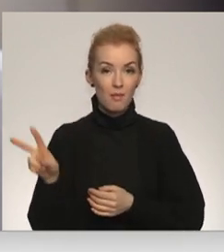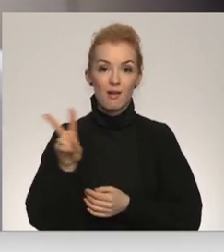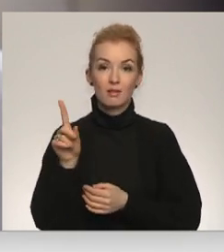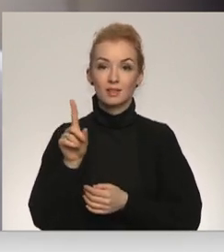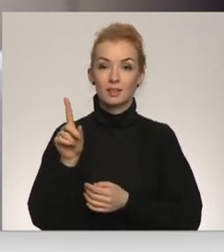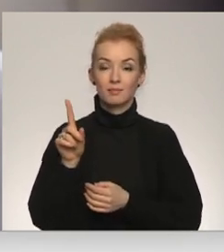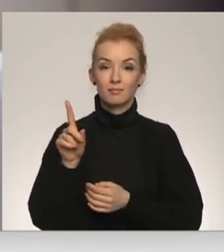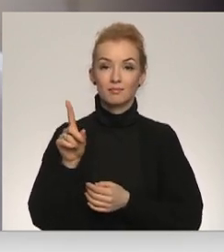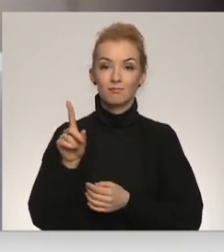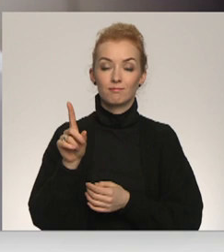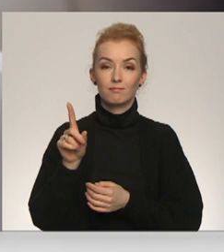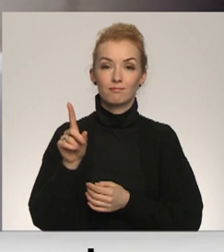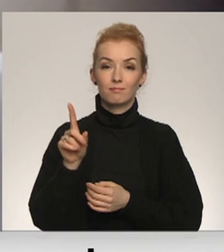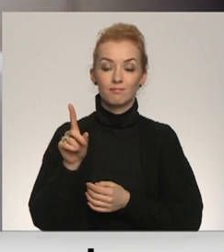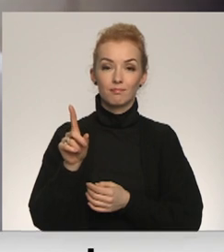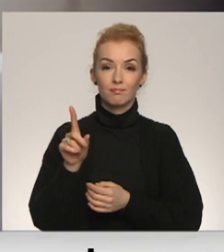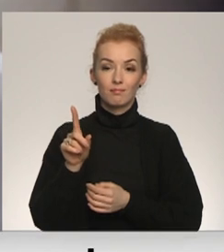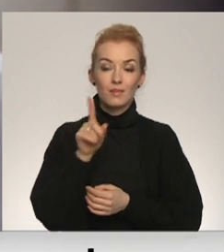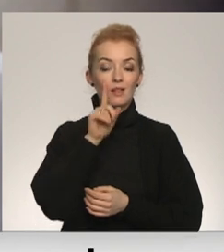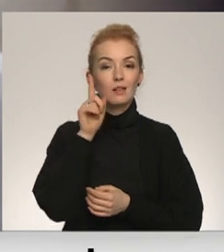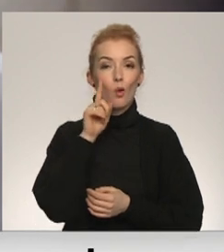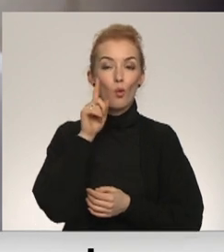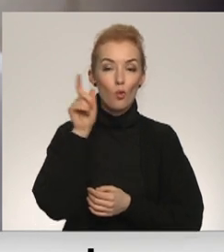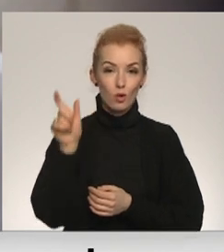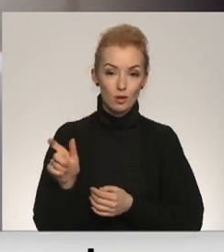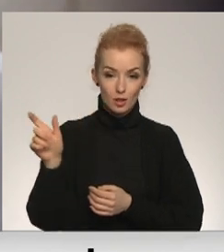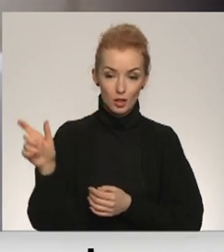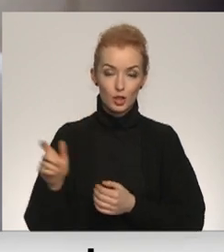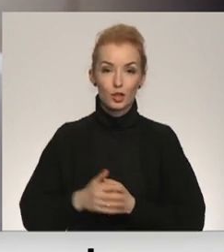kā jauna, varētu tā definēt.